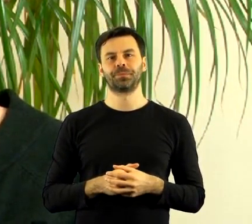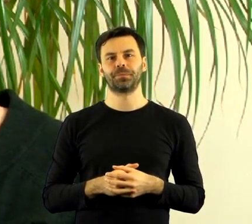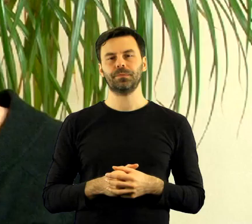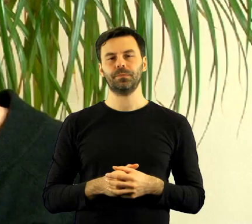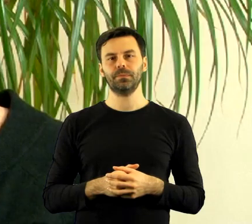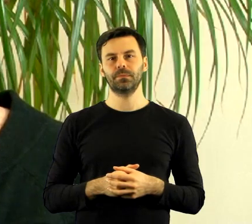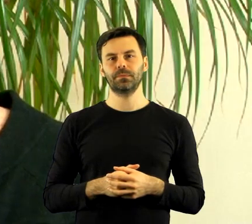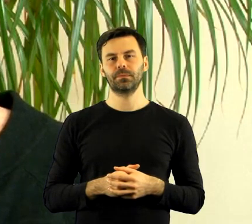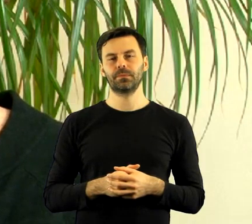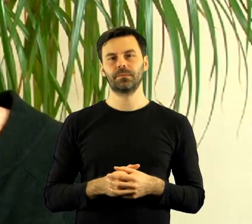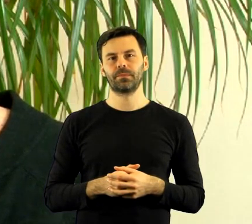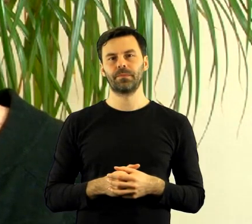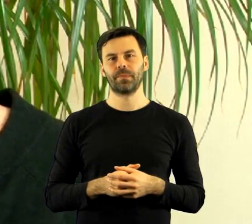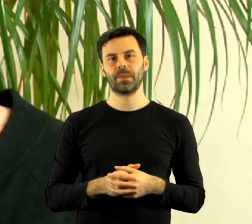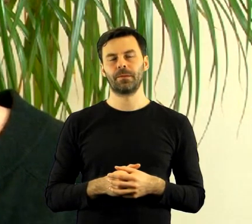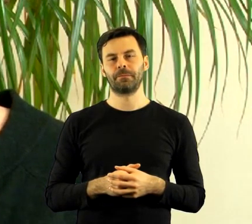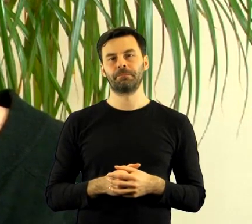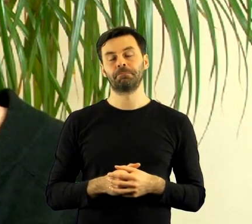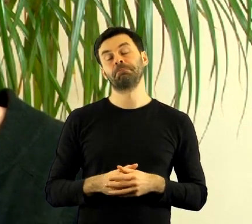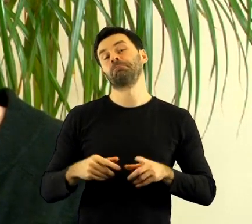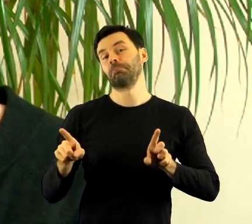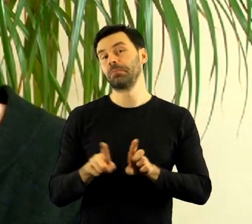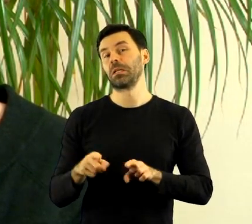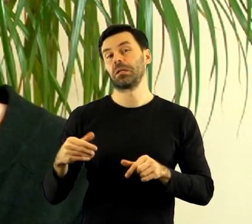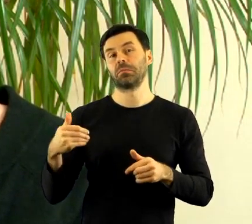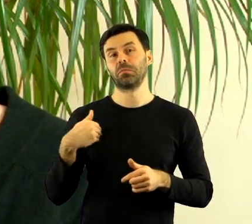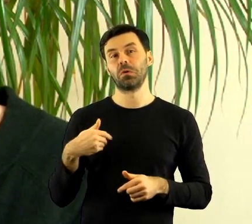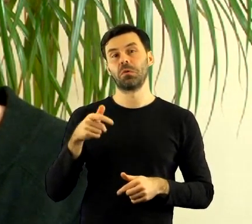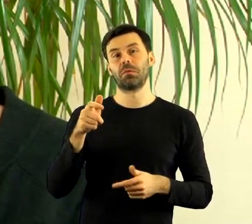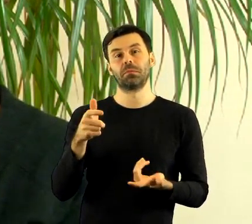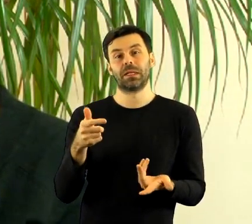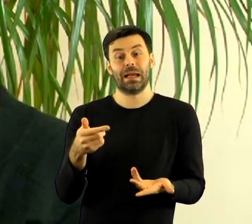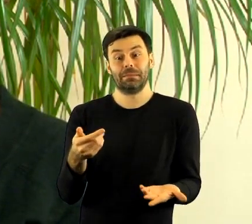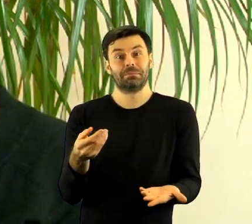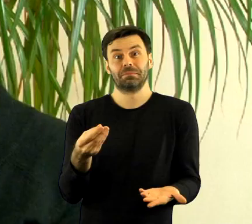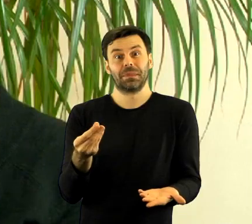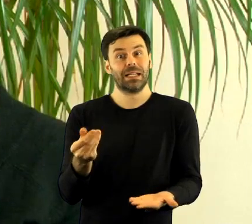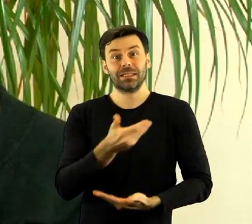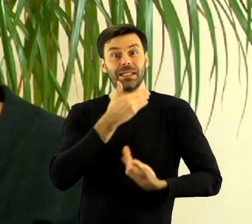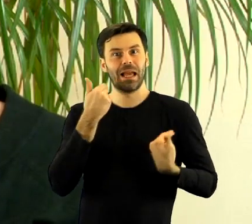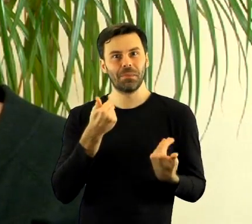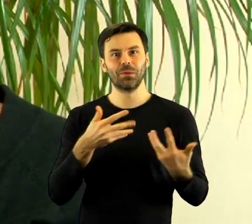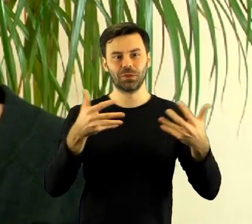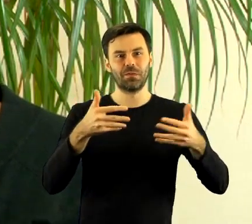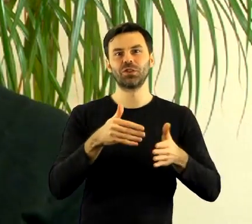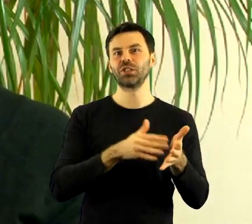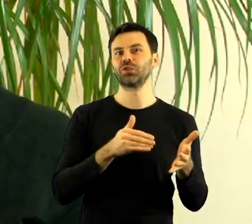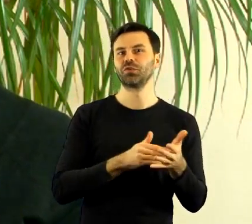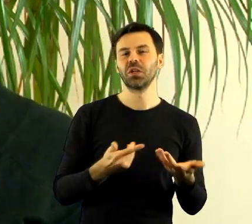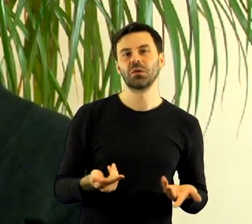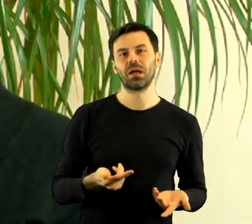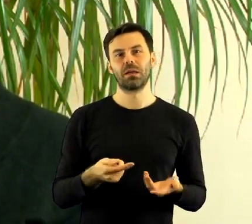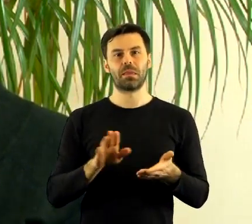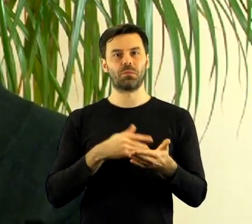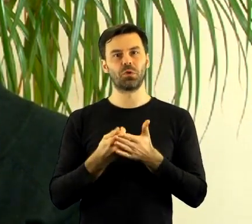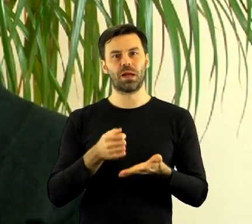pomagać pisać. Więc mało tego, mieliśmy też osoby, nie mamy swoich funduszy, bo to jest stowarzyszenie zwykłe, więc każdy co mógł, to kwestia